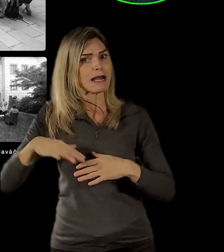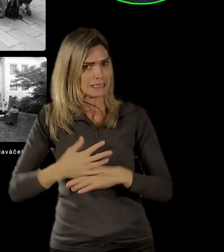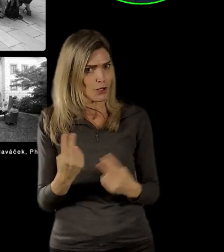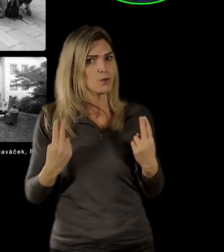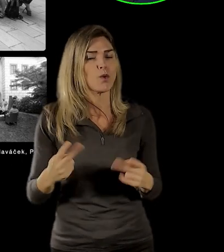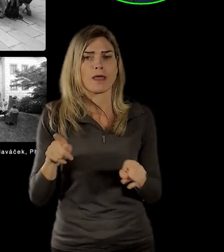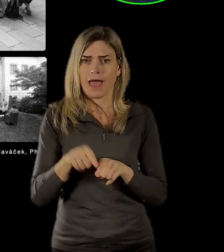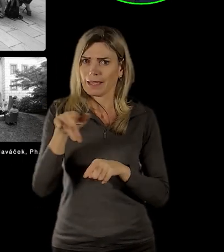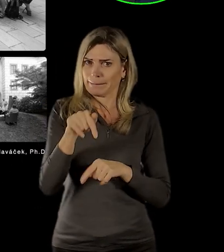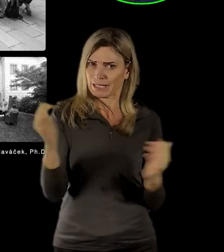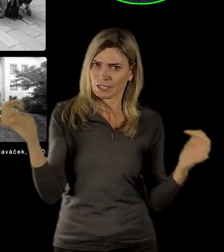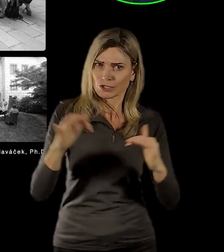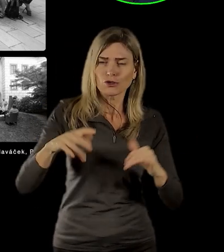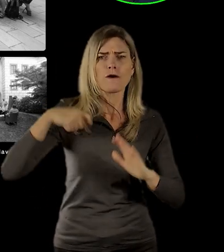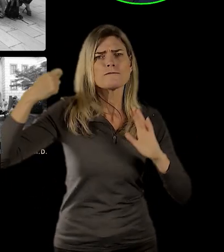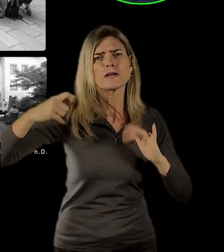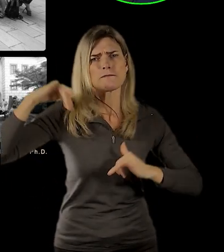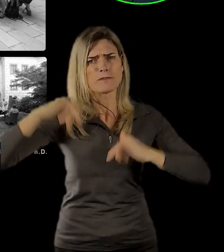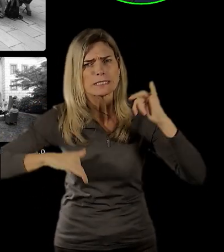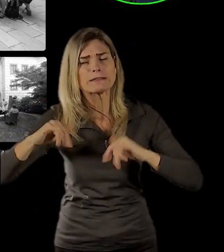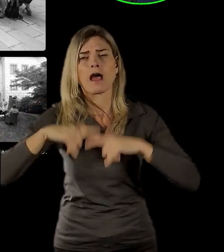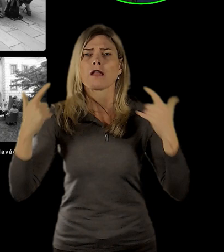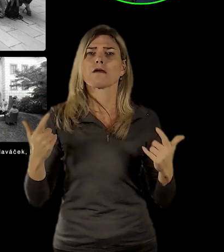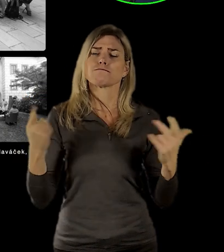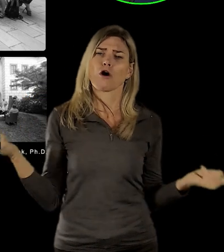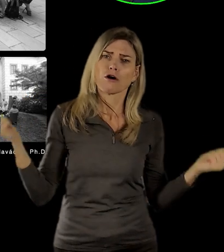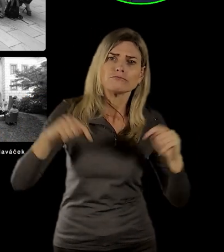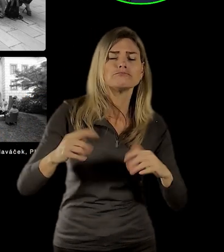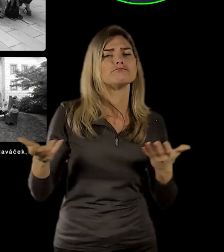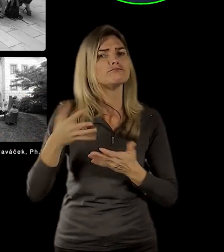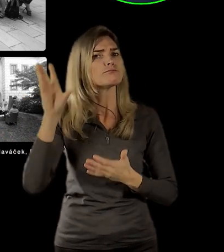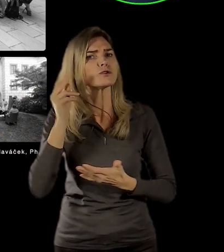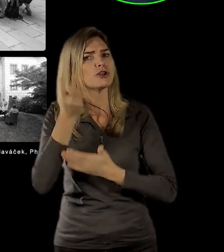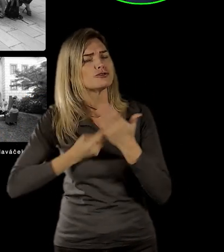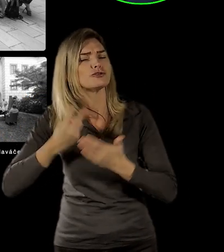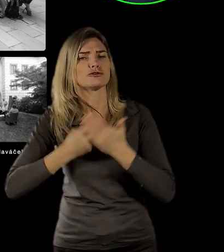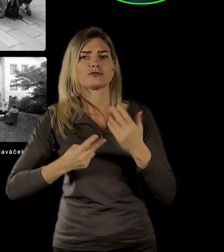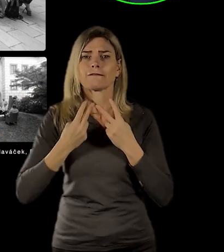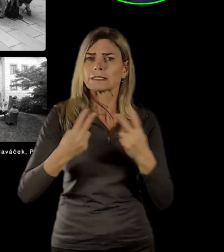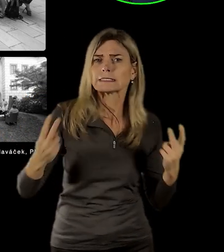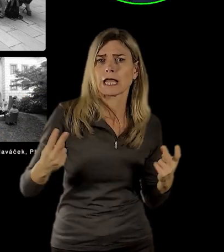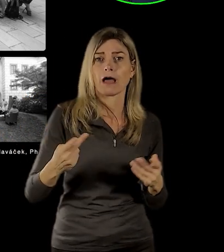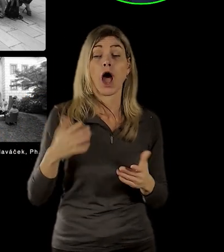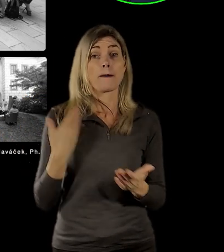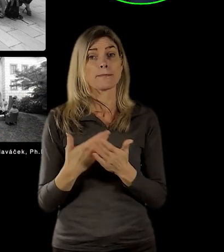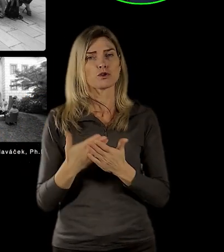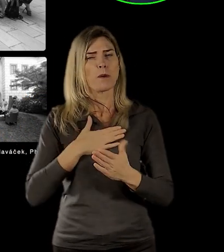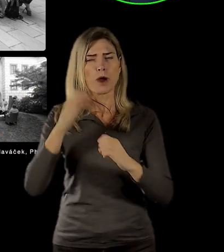filmové festivaly, různá čtení, výstavy. Zkrátka, naší ambicí je